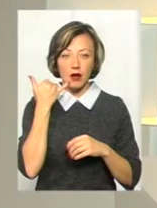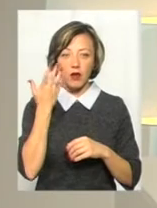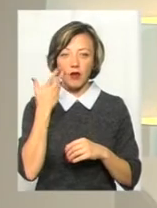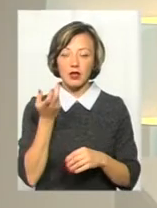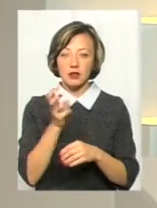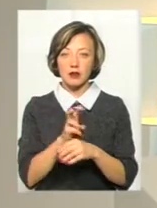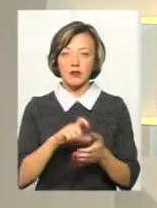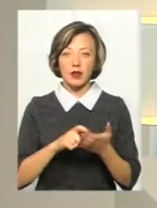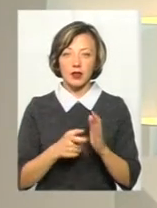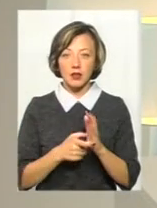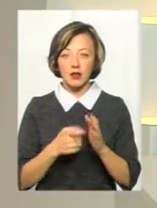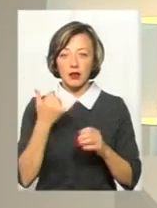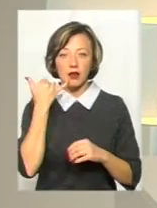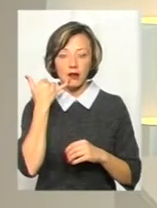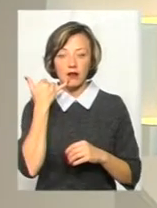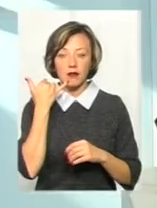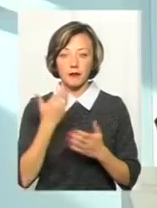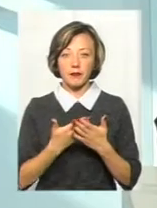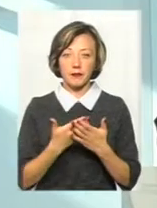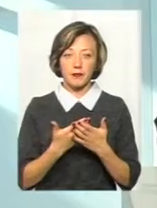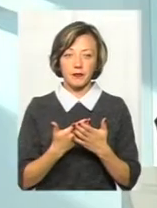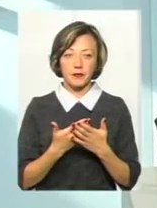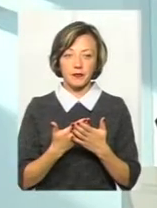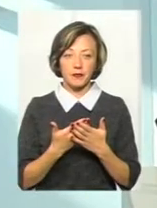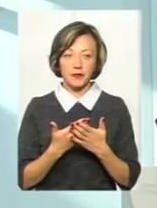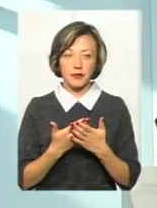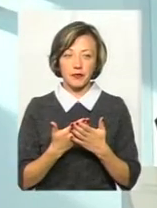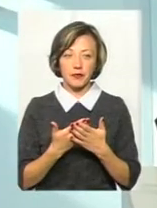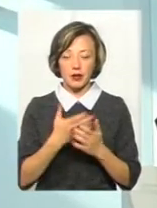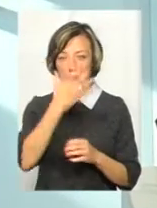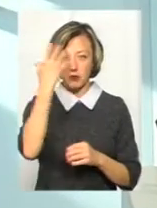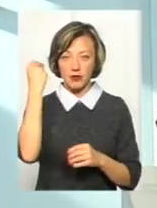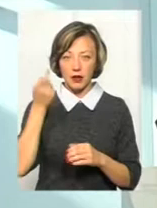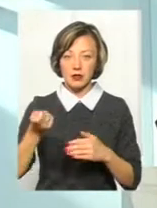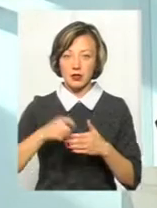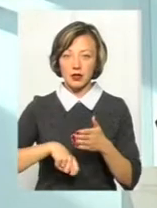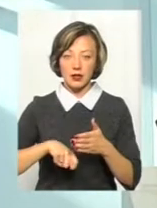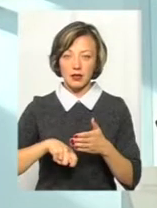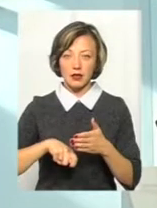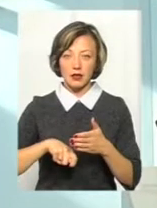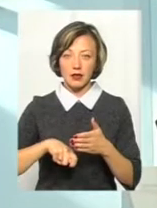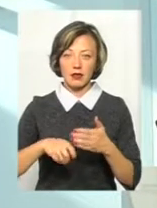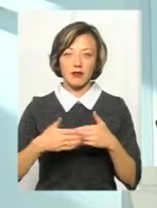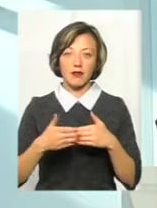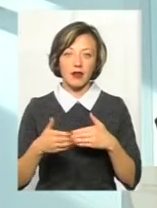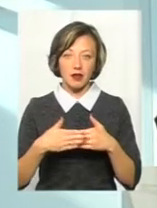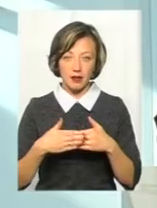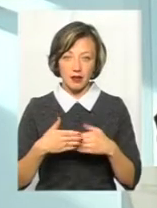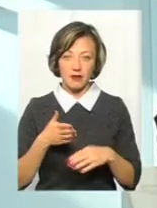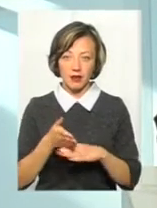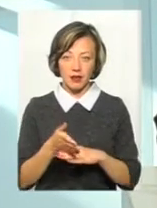заходимо в квартиру, що з кимось говоримо, і в цей момент забуваємо зачинити на наші двері вхідні.